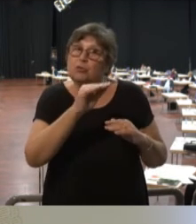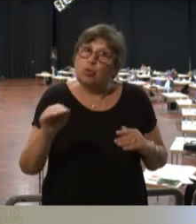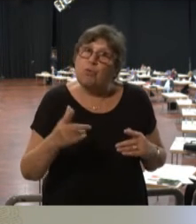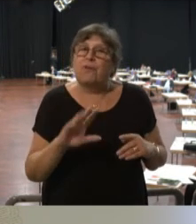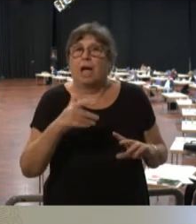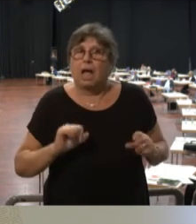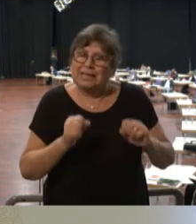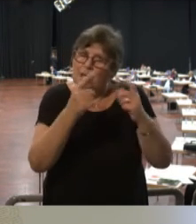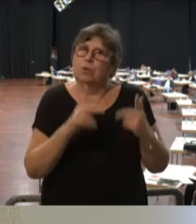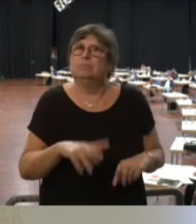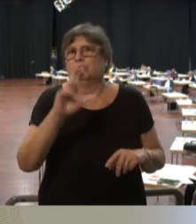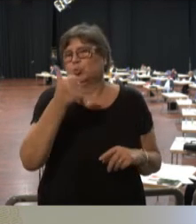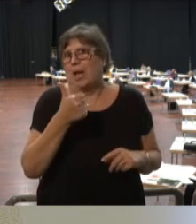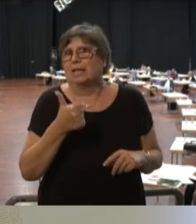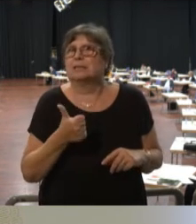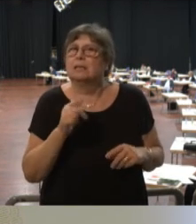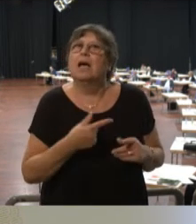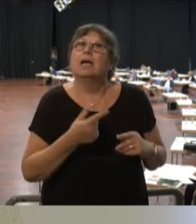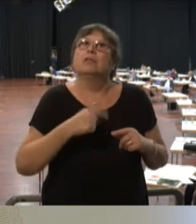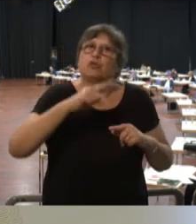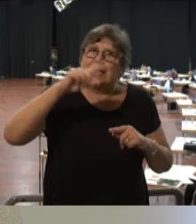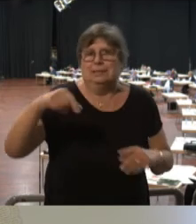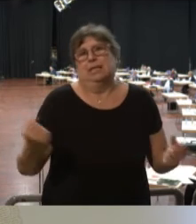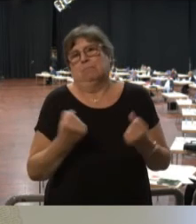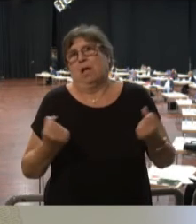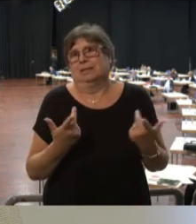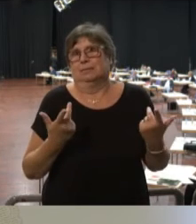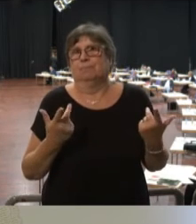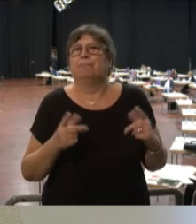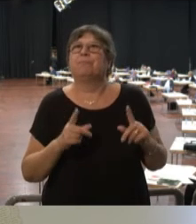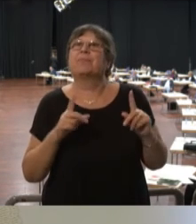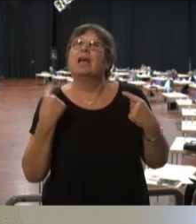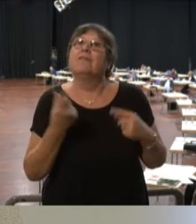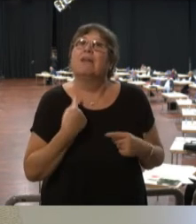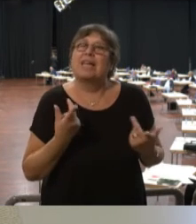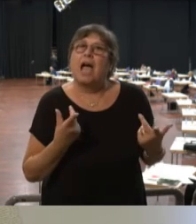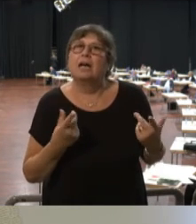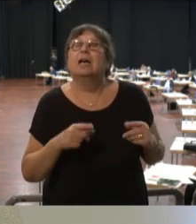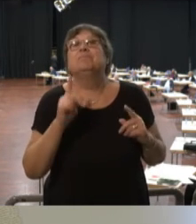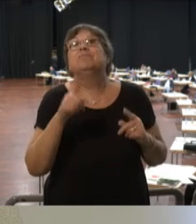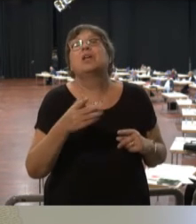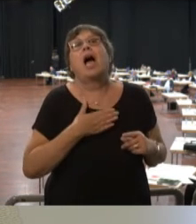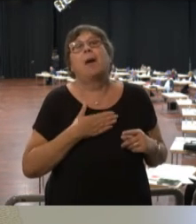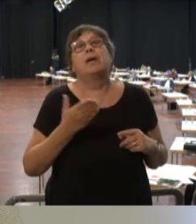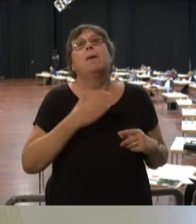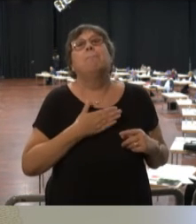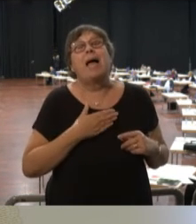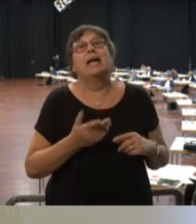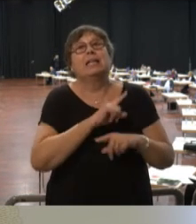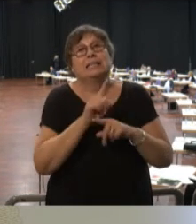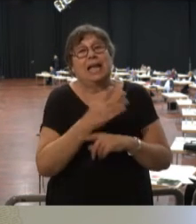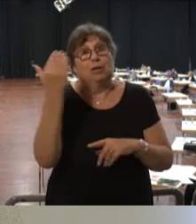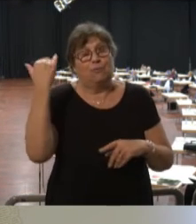Aktion, dass man zuerst einmal eine Bestandsaufnahme macht. weil wir ja... Ich habe in meiner Zeit einen Grundbildungspakt hier